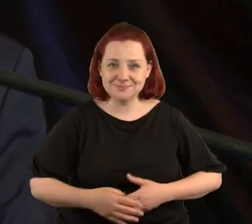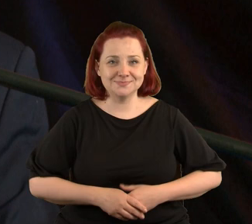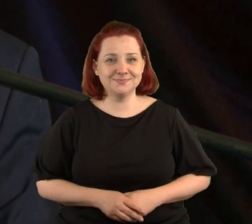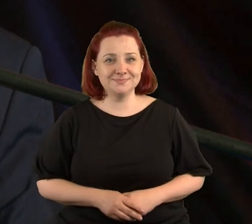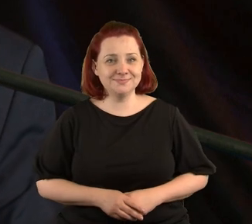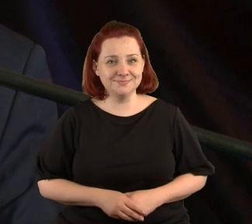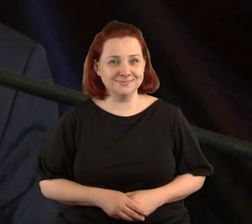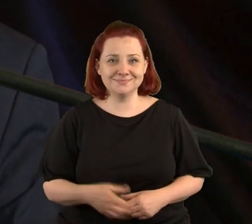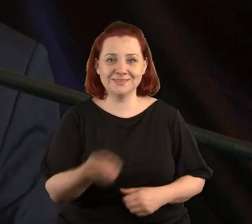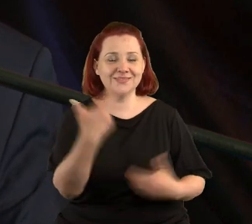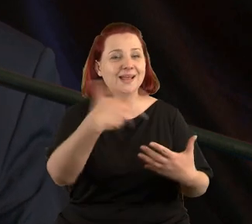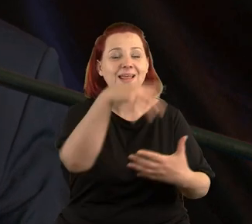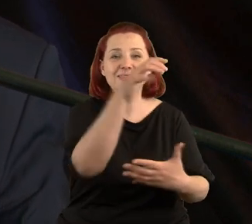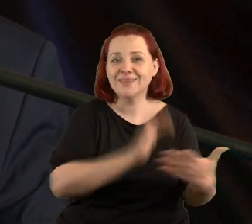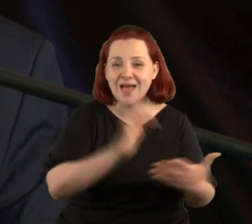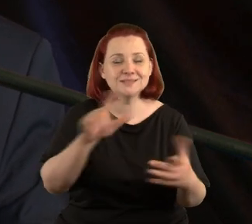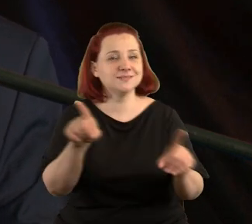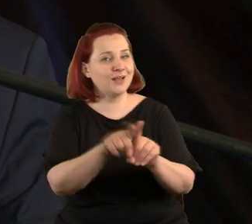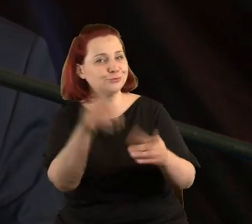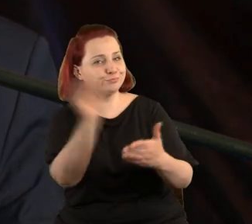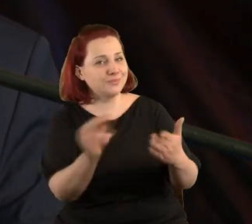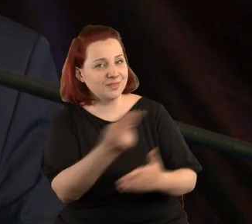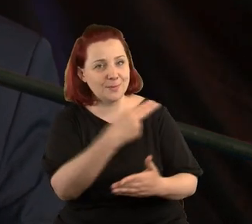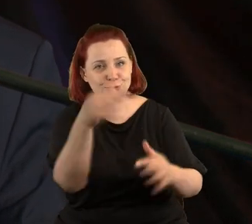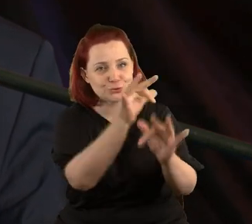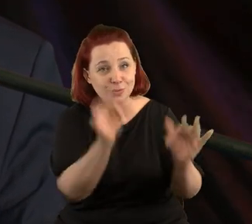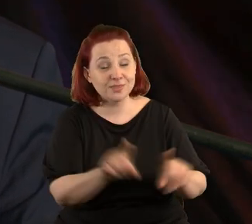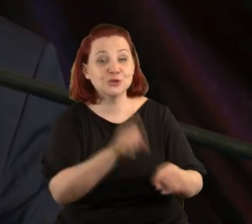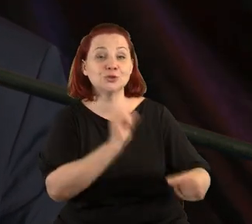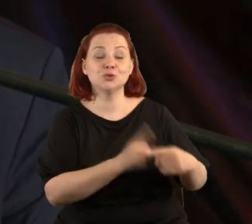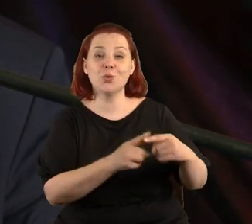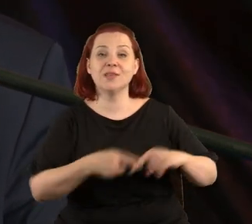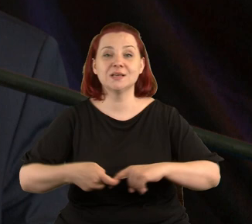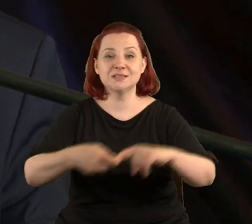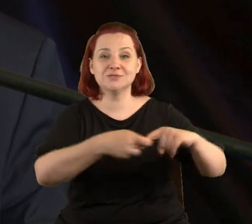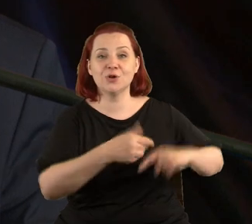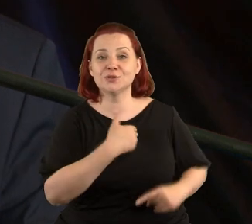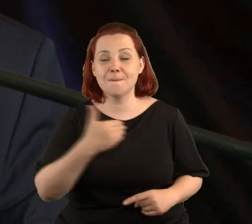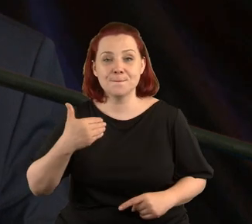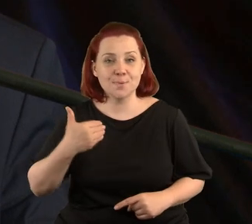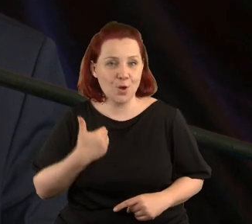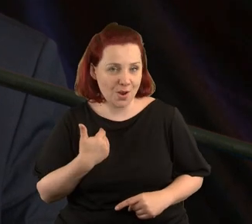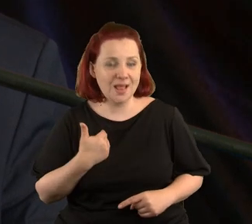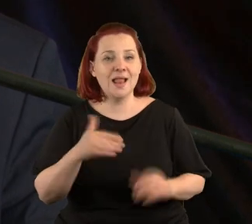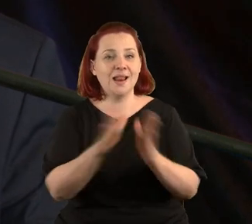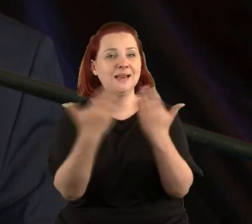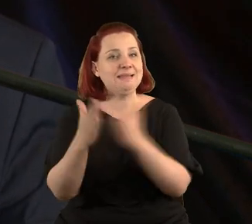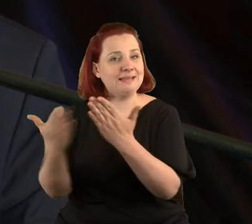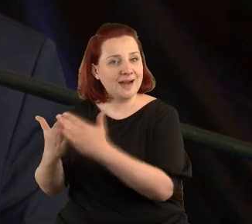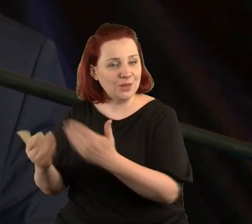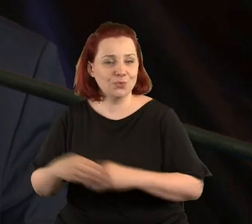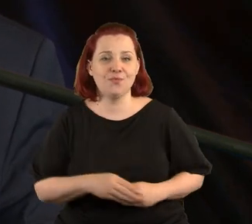Wiele tekstów również pisze o sztuce. Jest członkiem Związku Polskich Literatów.